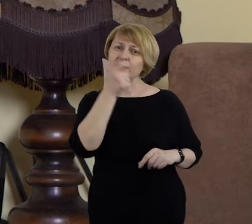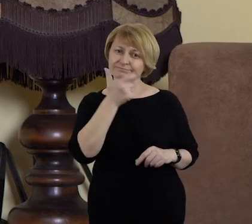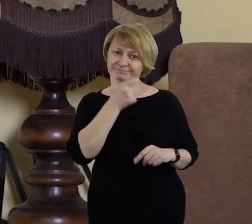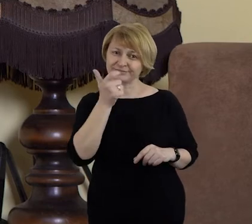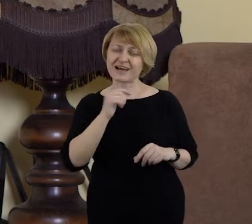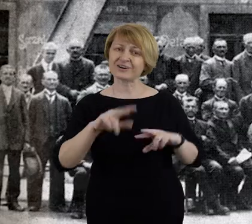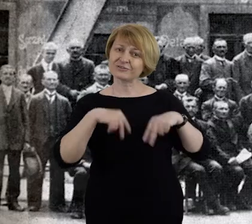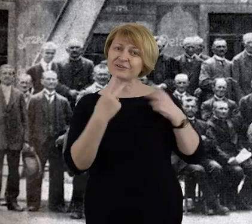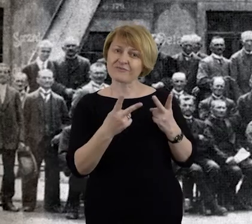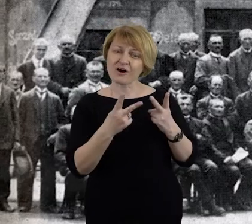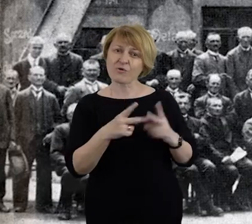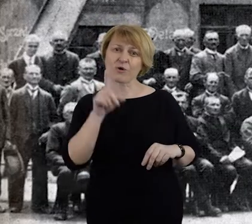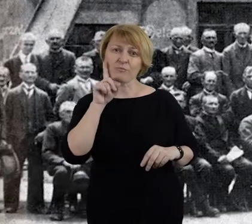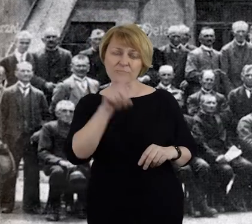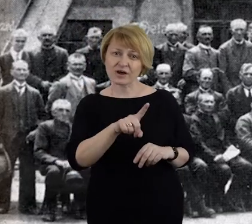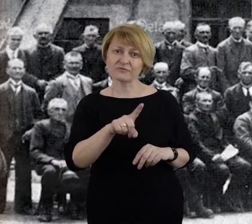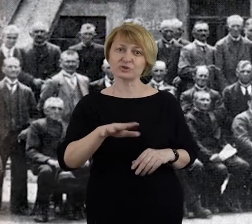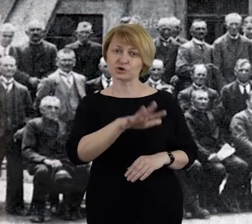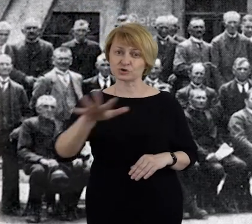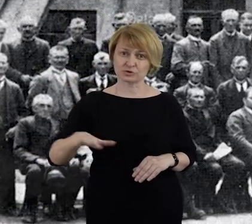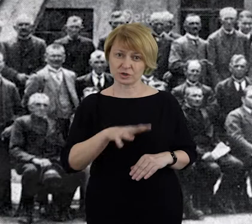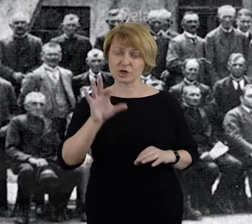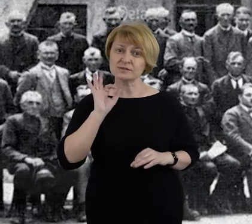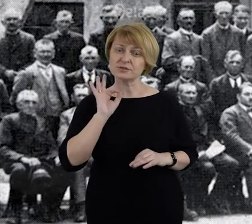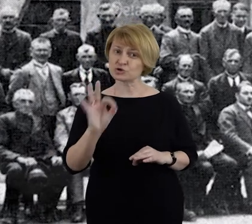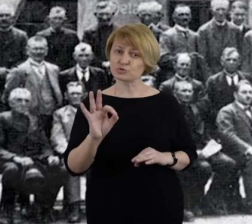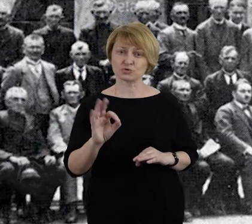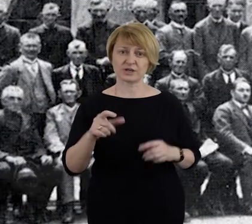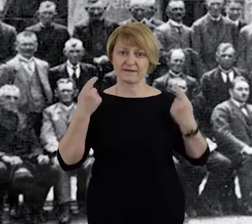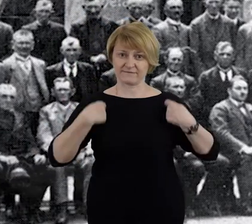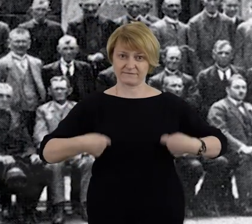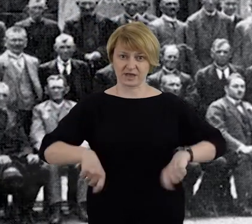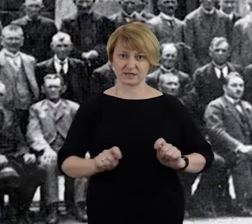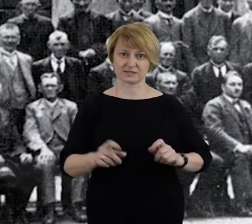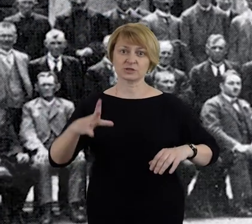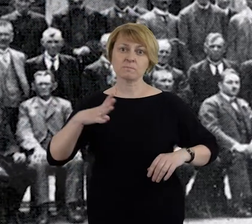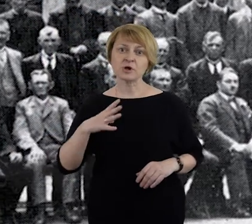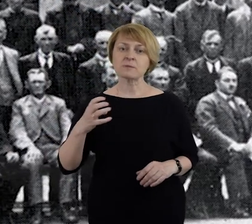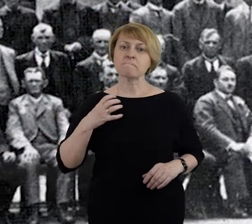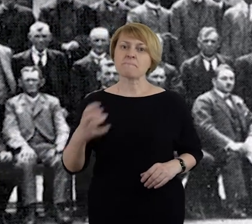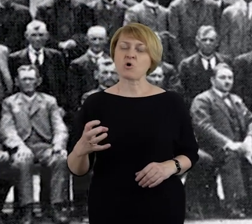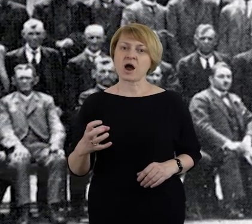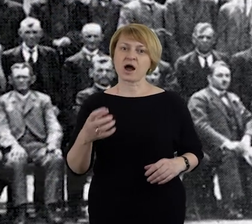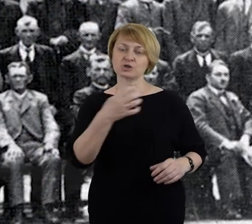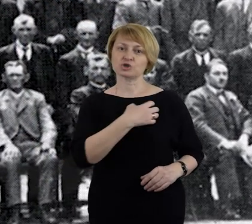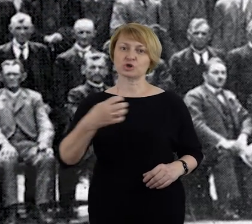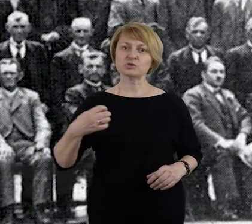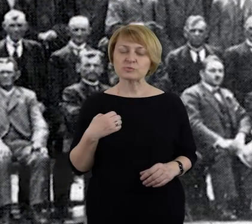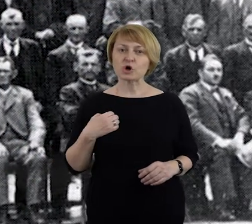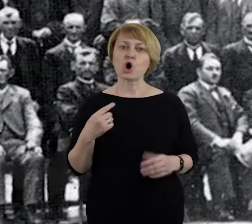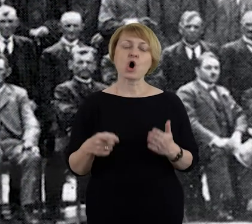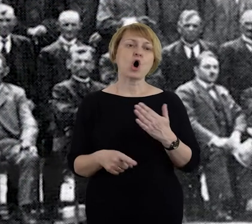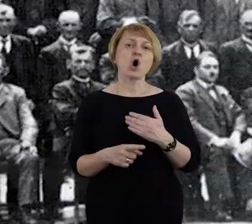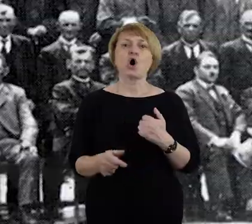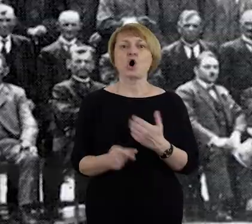oddawało rzeczywistość tych środowisk, zwłaszcza wiejskich. Z reguły byli to bogaci gospodarze, no bo chodziło o taką